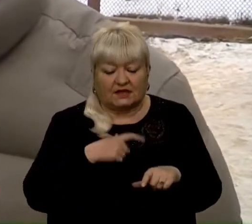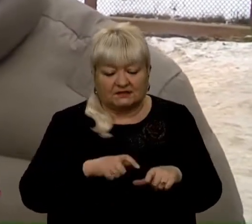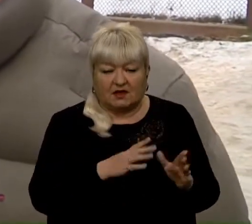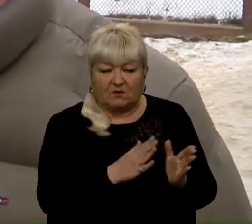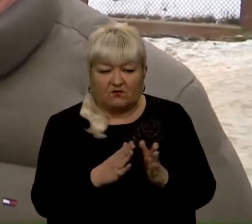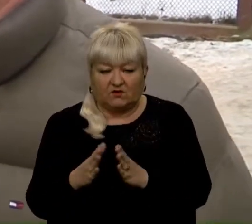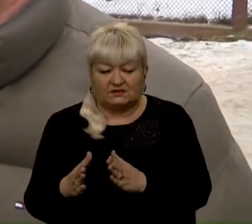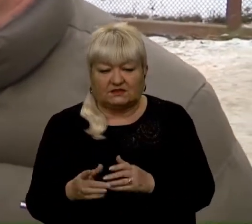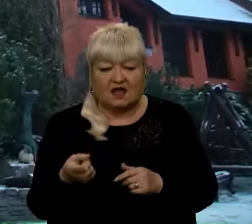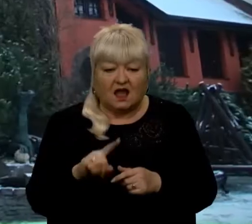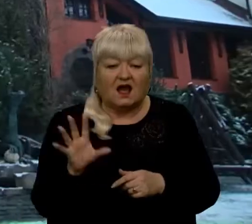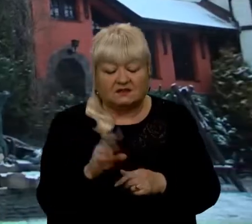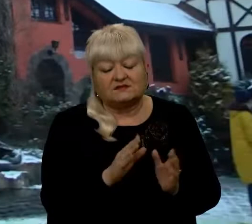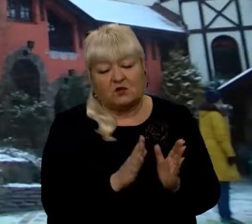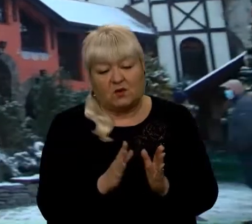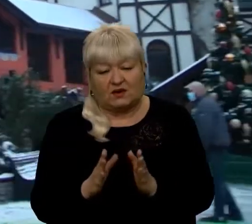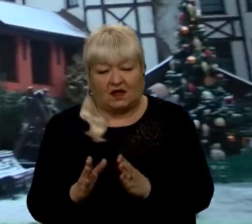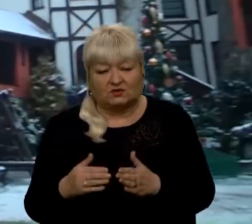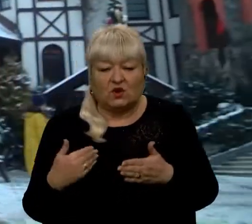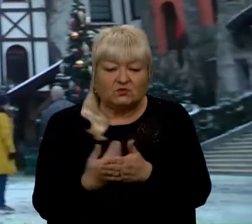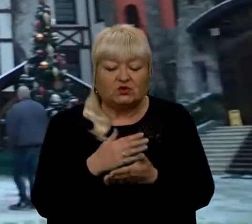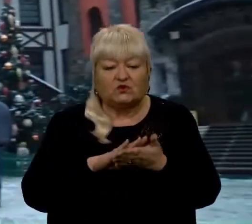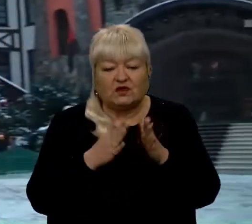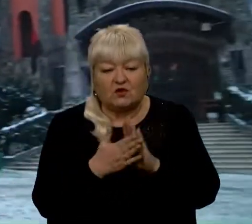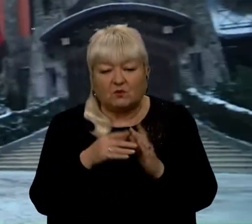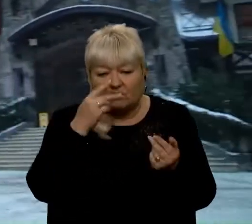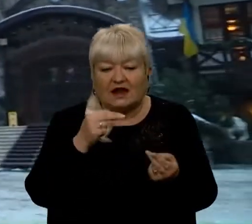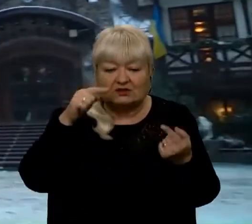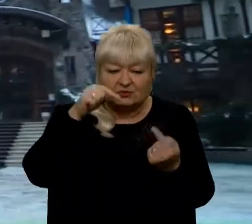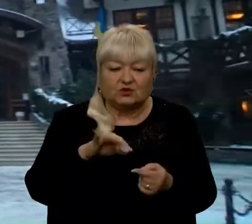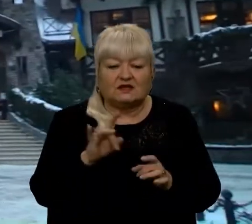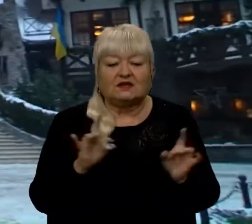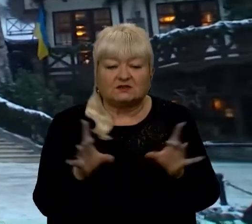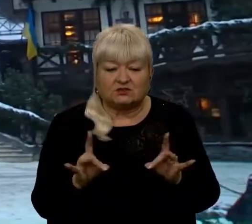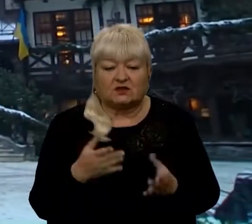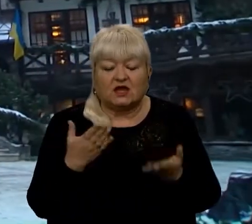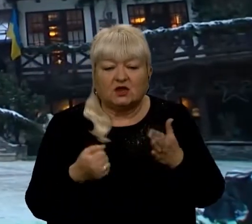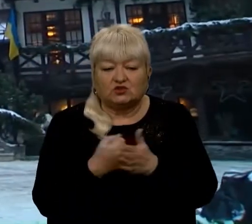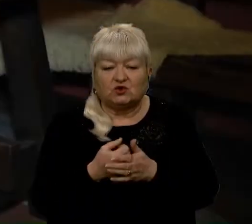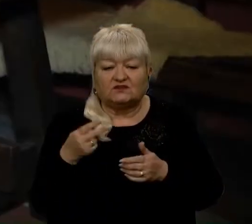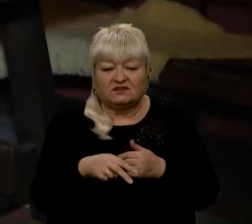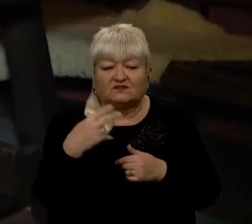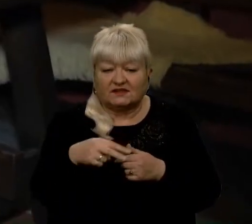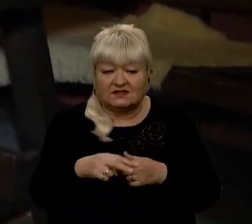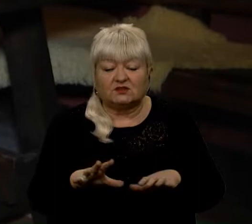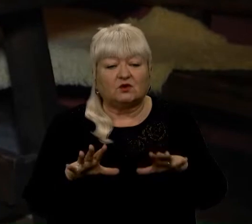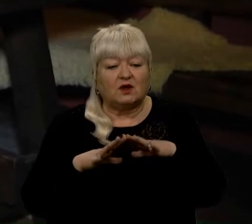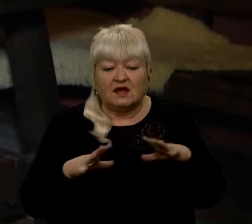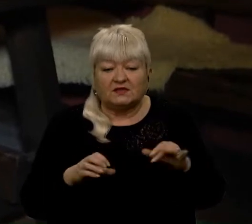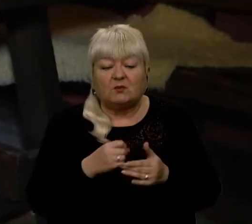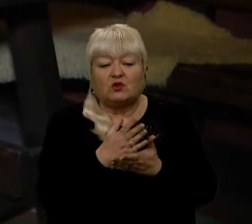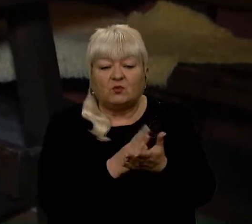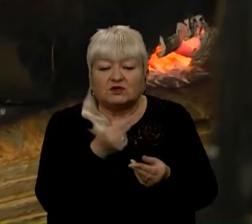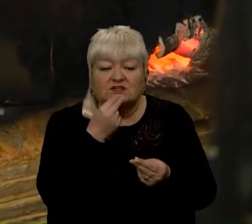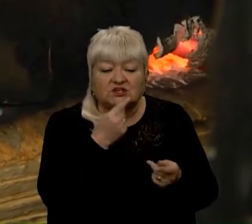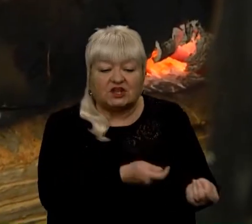Але в основному все в порядку. До нових умов адаптуються і ресторани. Якщо до 2020-го в жодному з них не було послуги їжа на